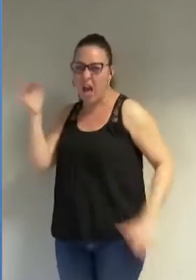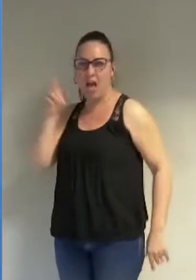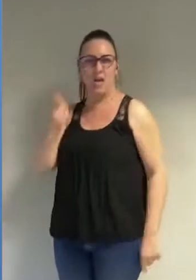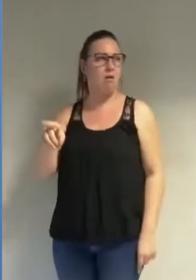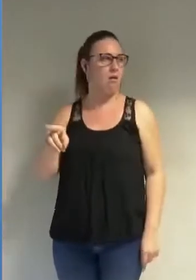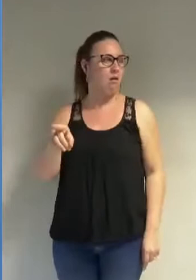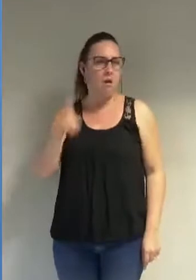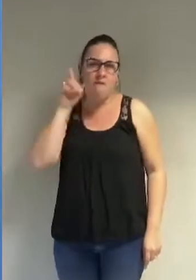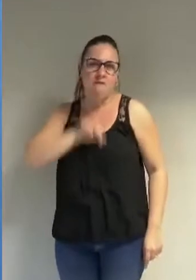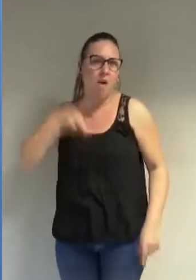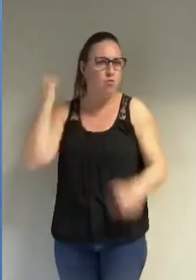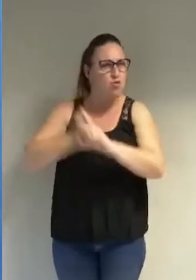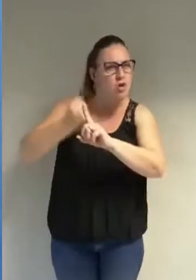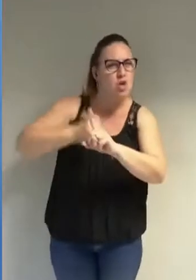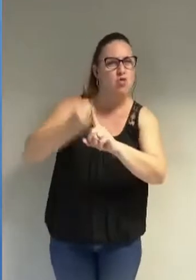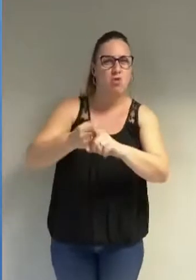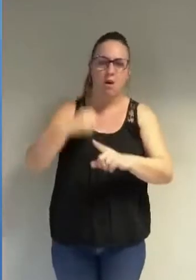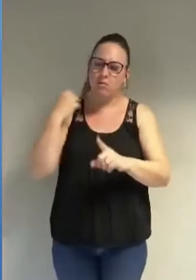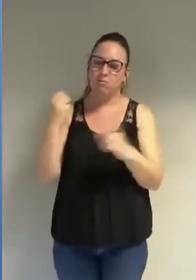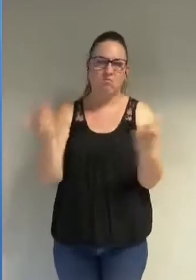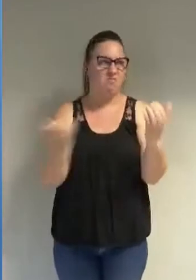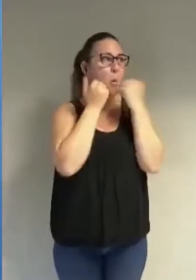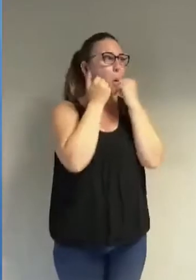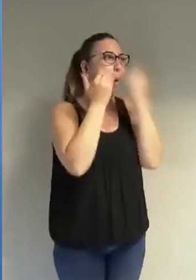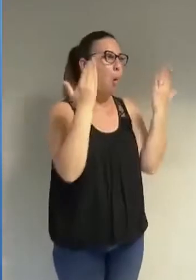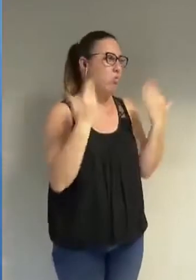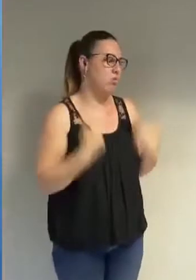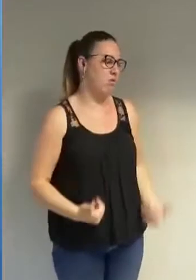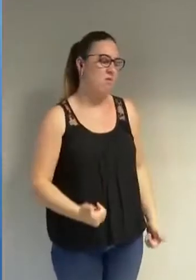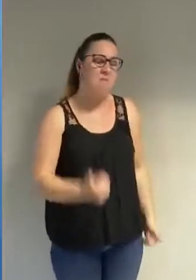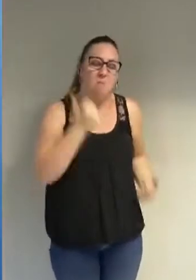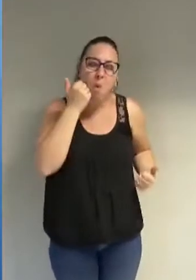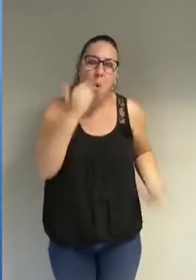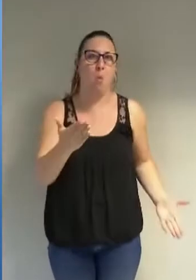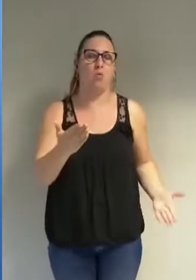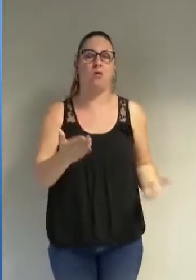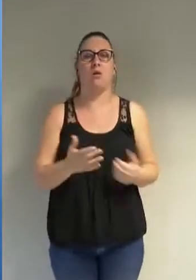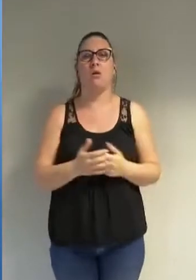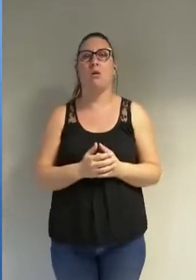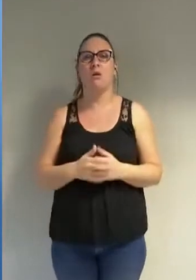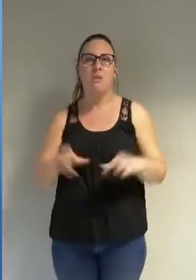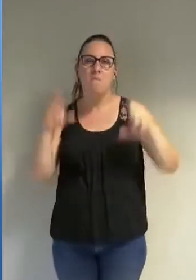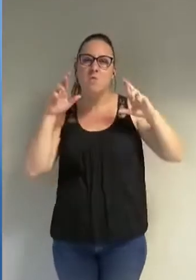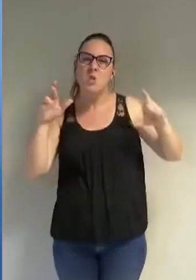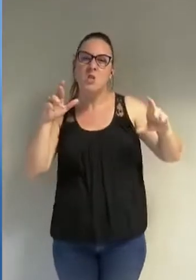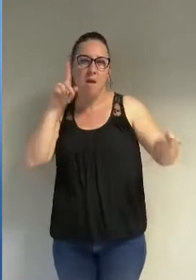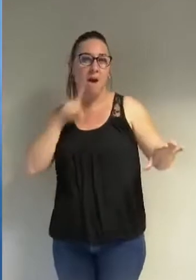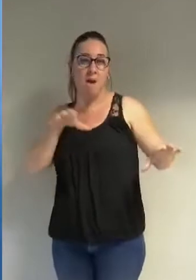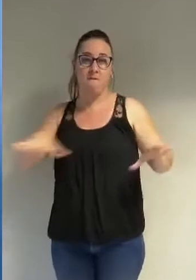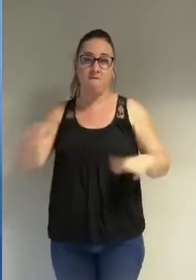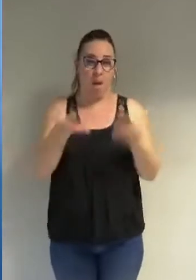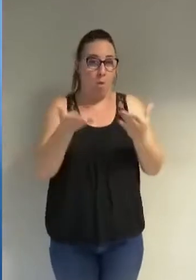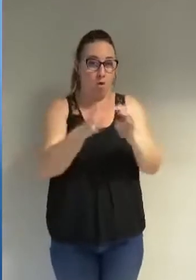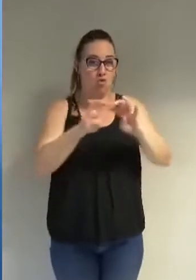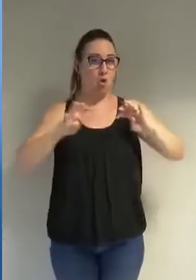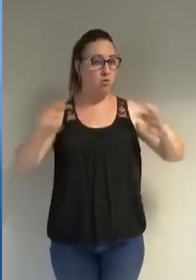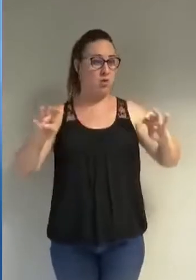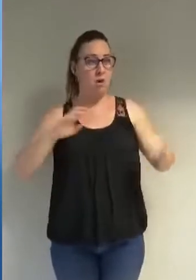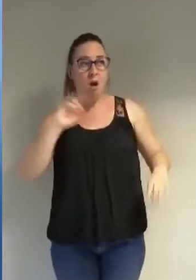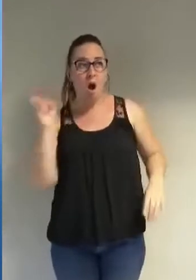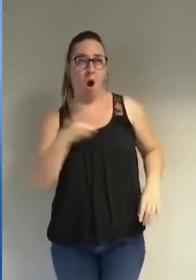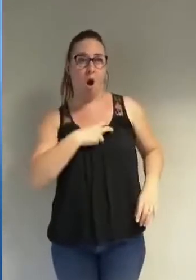battent au quotidien j'ai honte honte j'espère que toutes les femmes de cette assemblée vont enfin